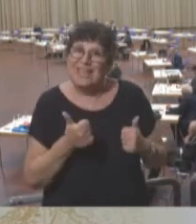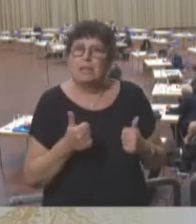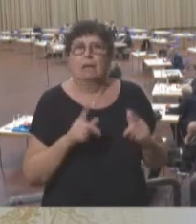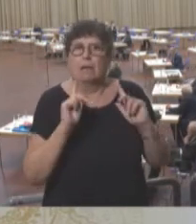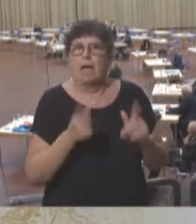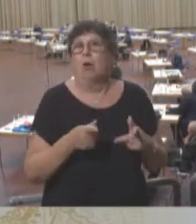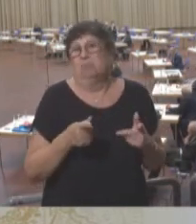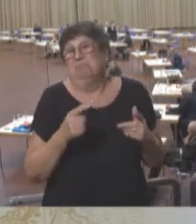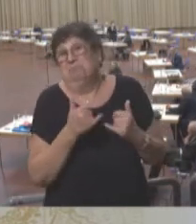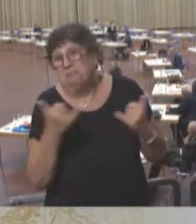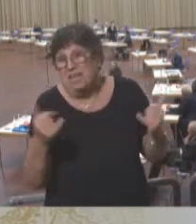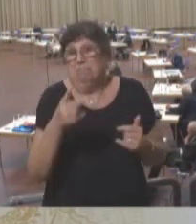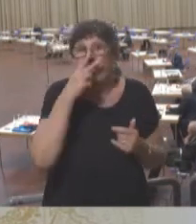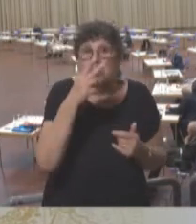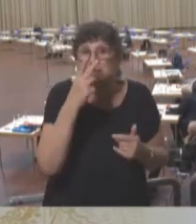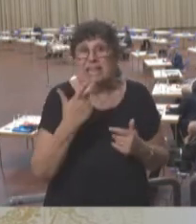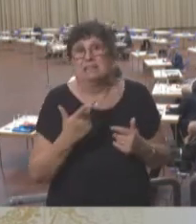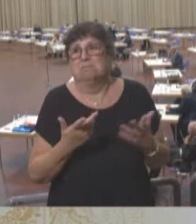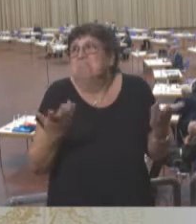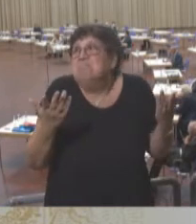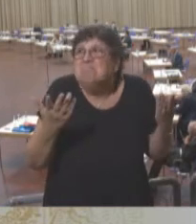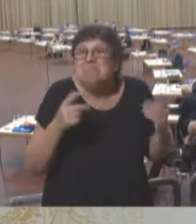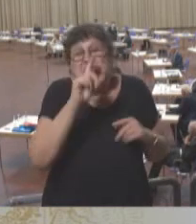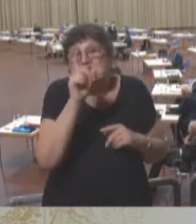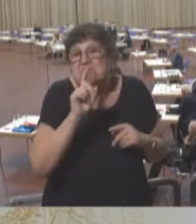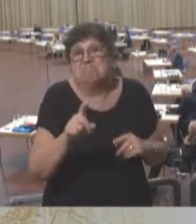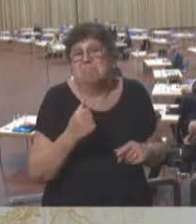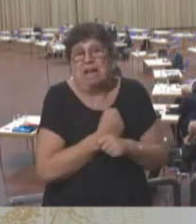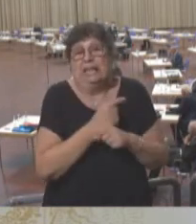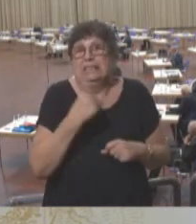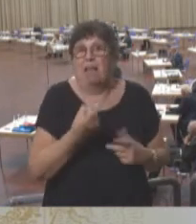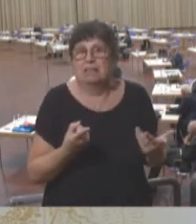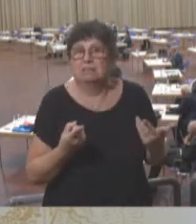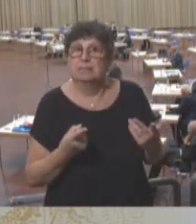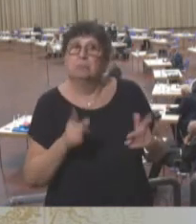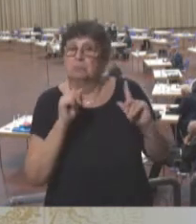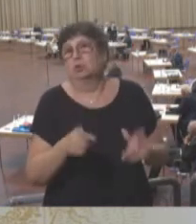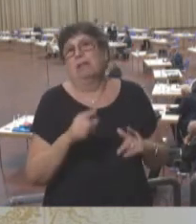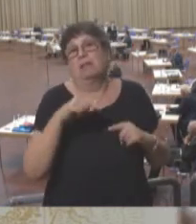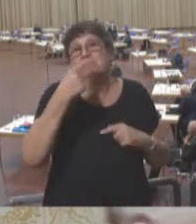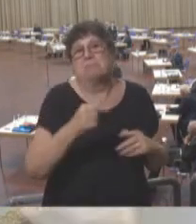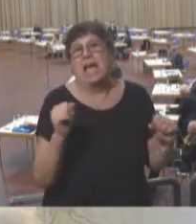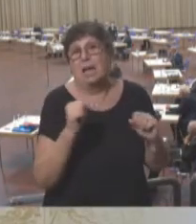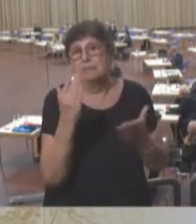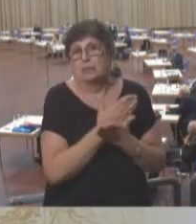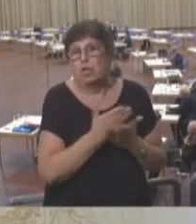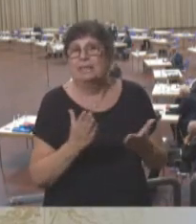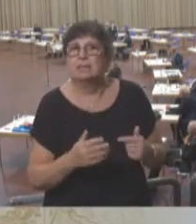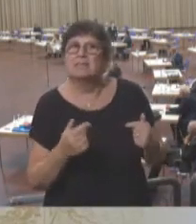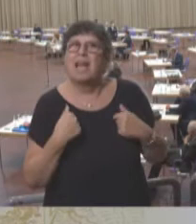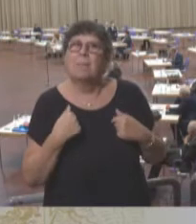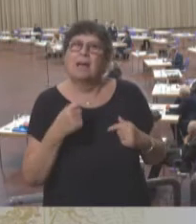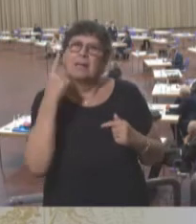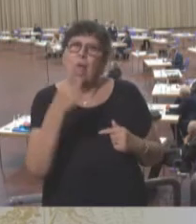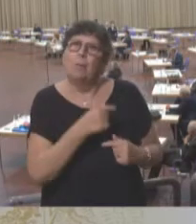Reaktionen aussehen müssen oder werden, das wird dann zum gegebenen Zeitpunkt entschieden werden müssen. Aber wir können, glaube ich, bei einem